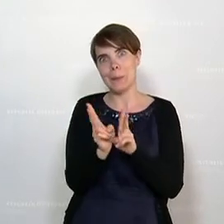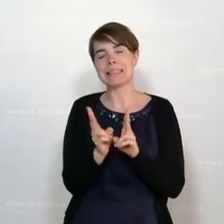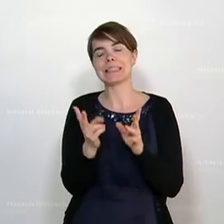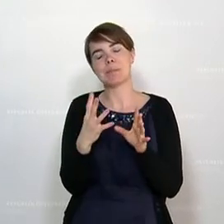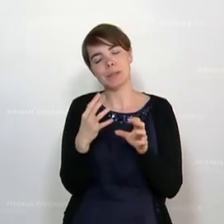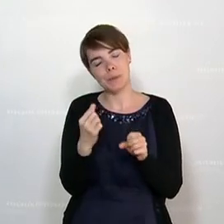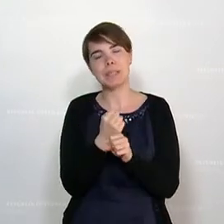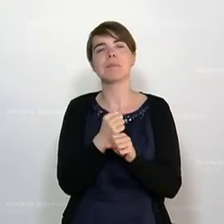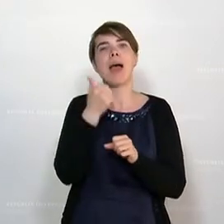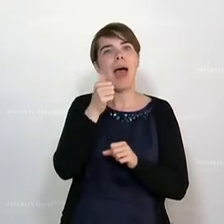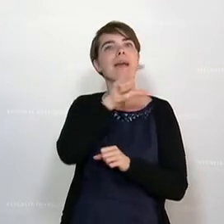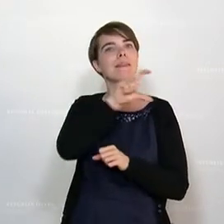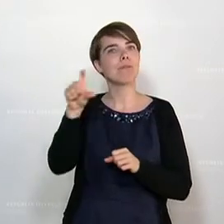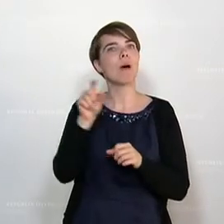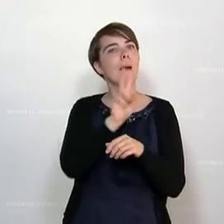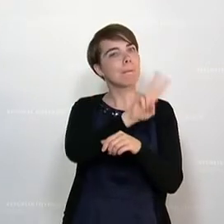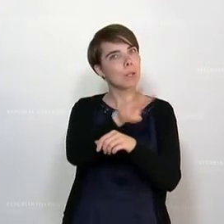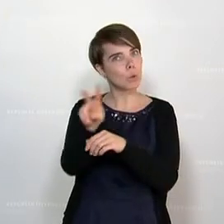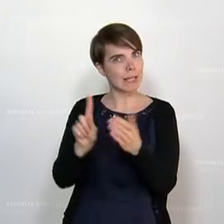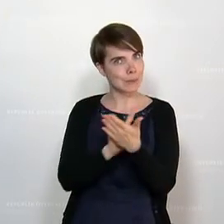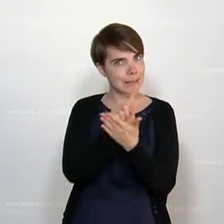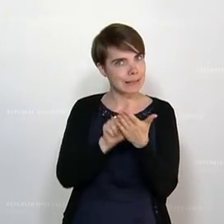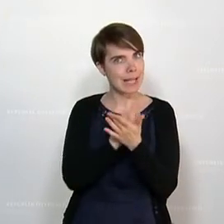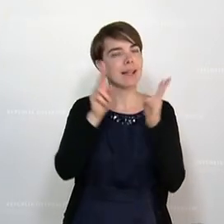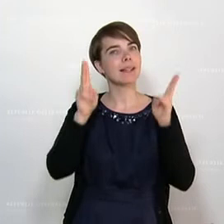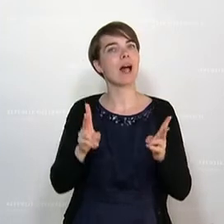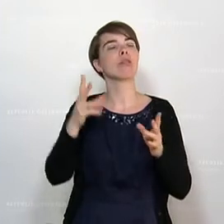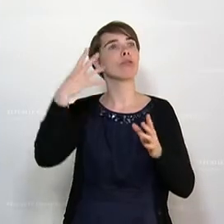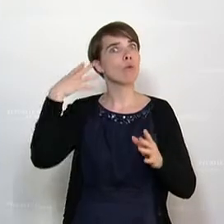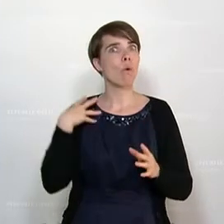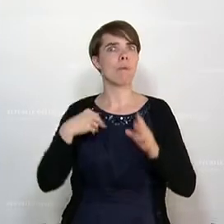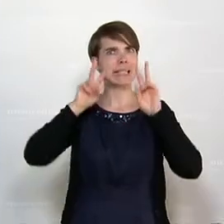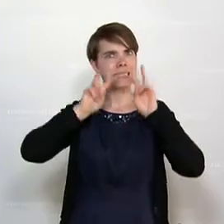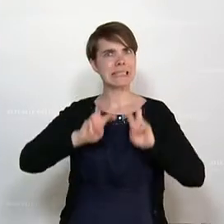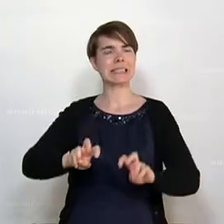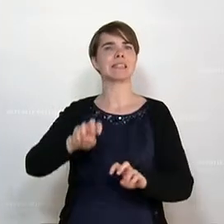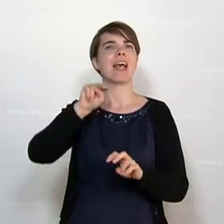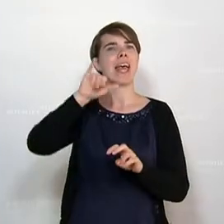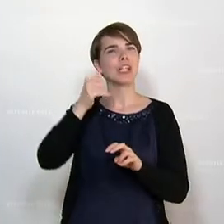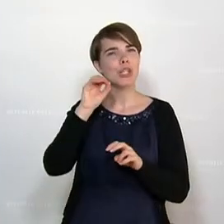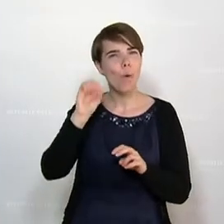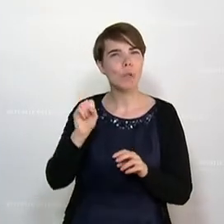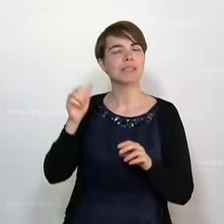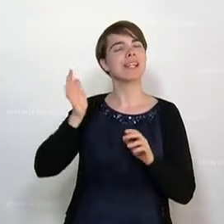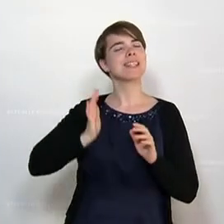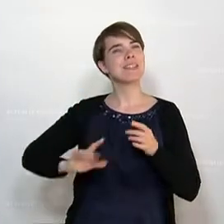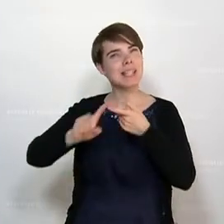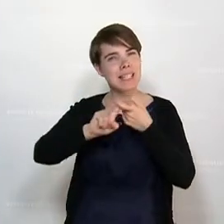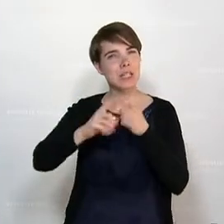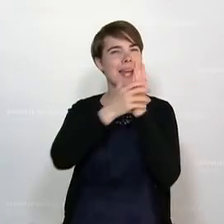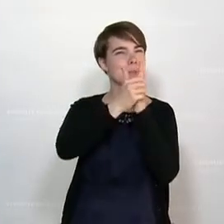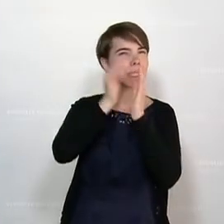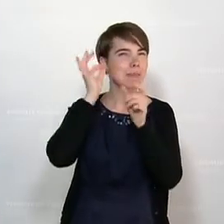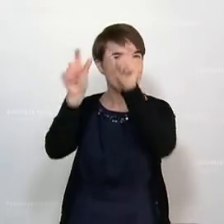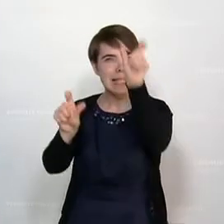einwöchige Begutachtungszeit, wo man eben das Ganze sich noch mal anschauen hat lassen, wo man eben auch die NGOs, die Zivilgesellschaft, Expertinnen und